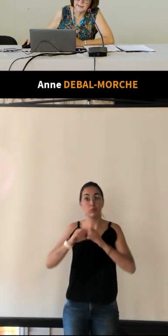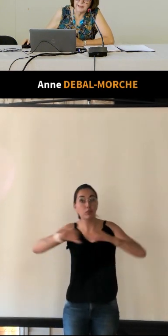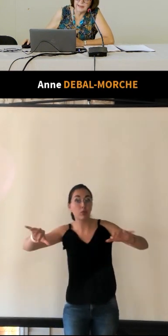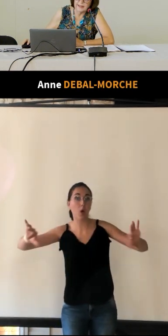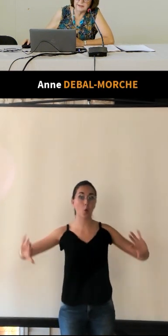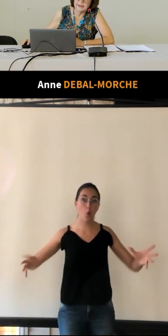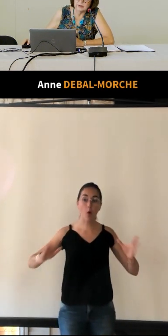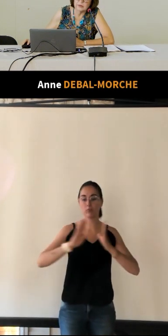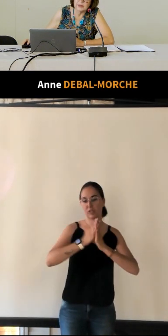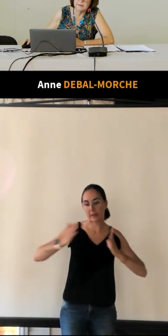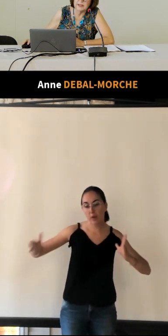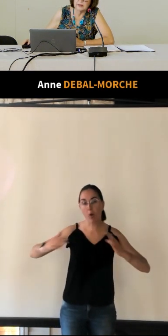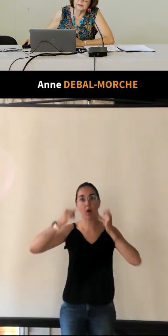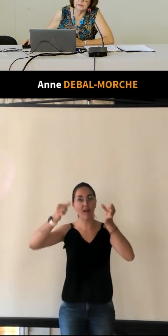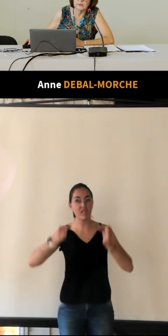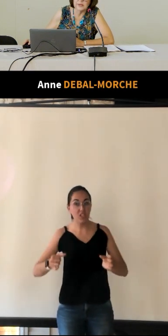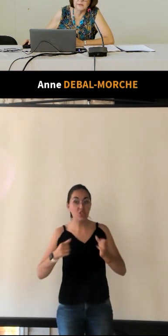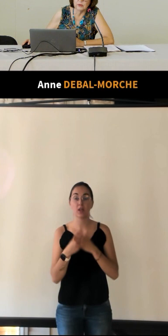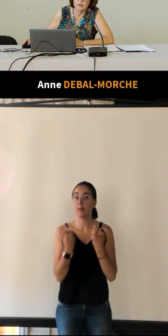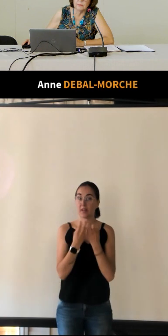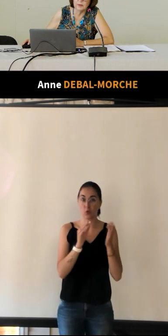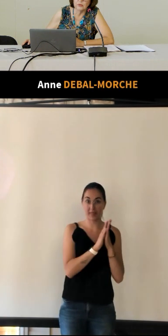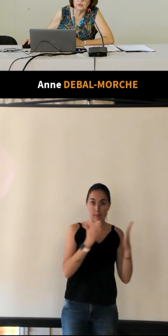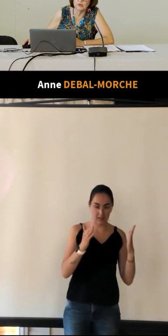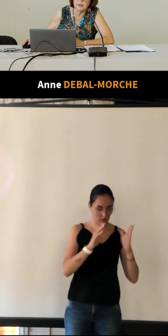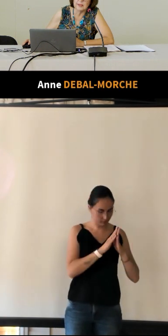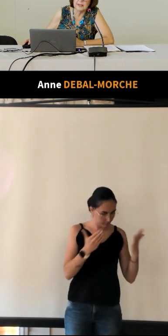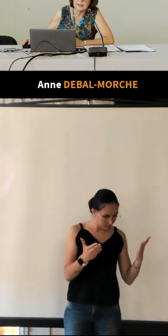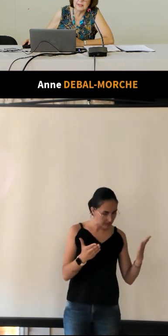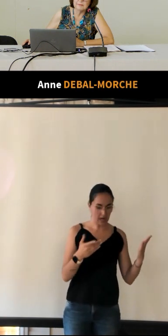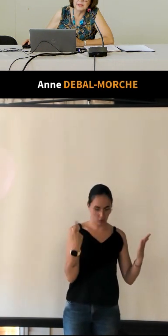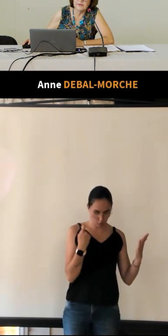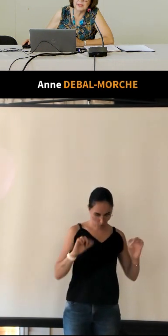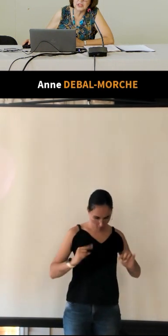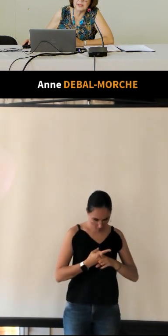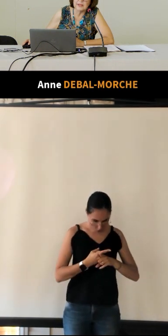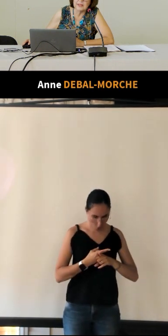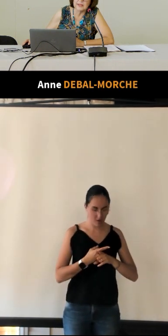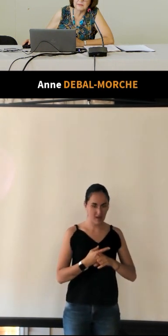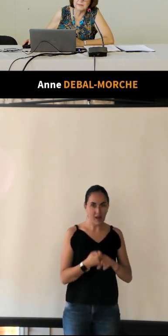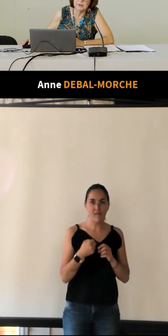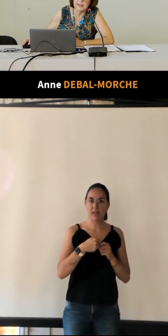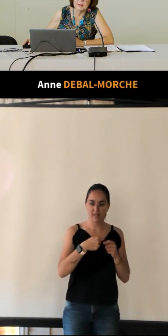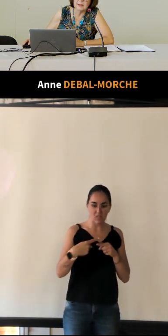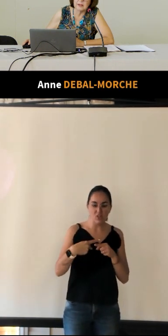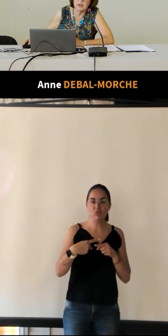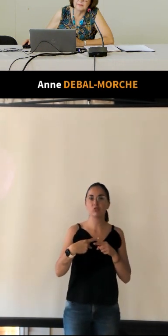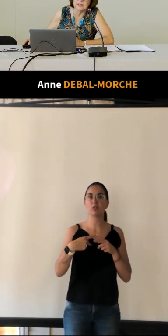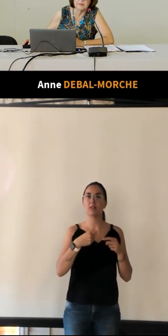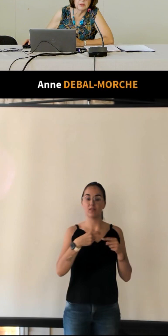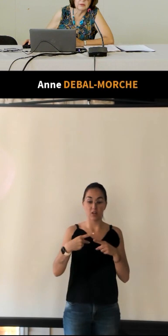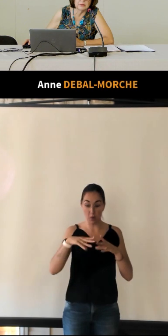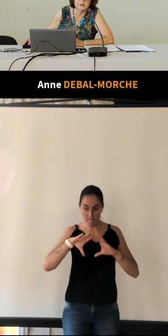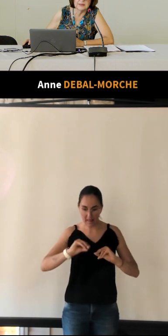et à l'intérieur du dépliant donc vous avez le plan de tour la petite flèche qu'indique la petite pancarte l